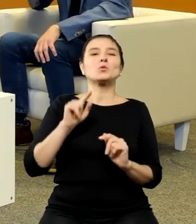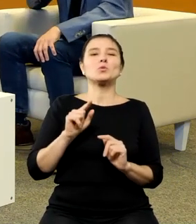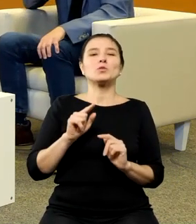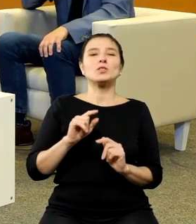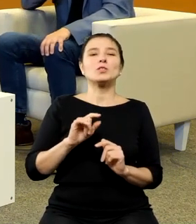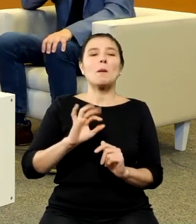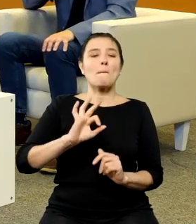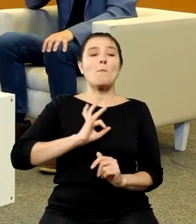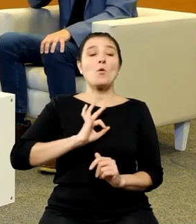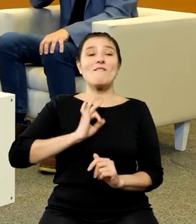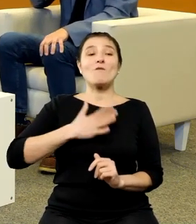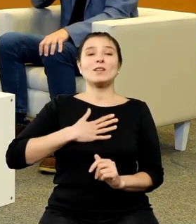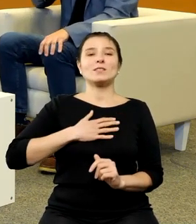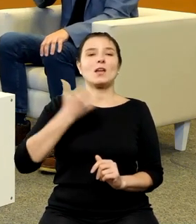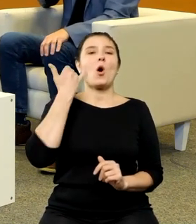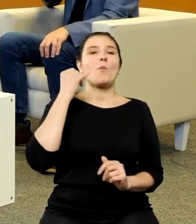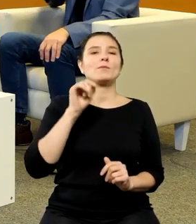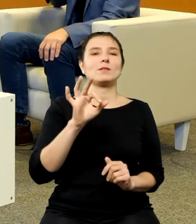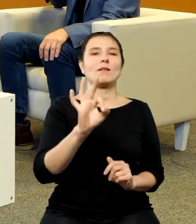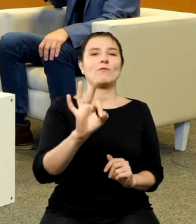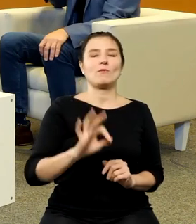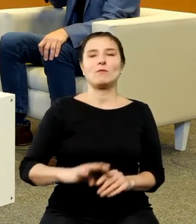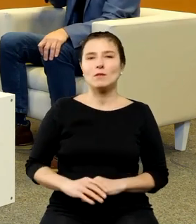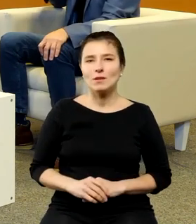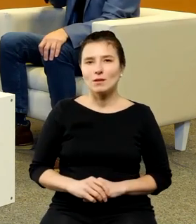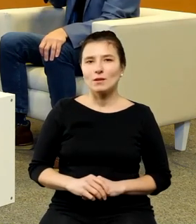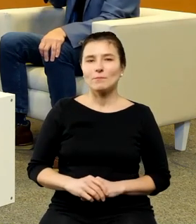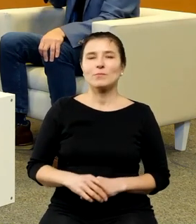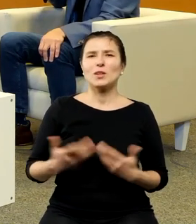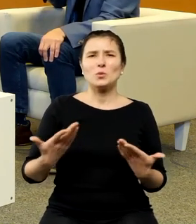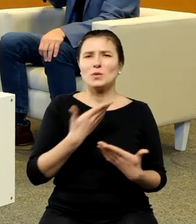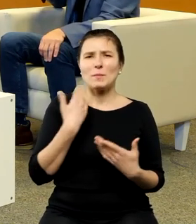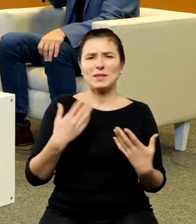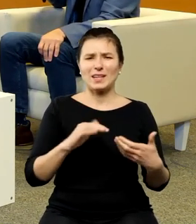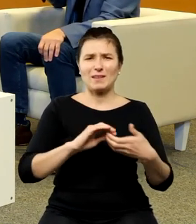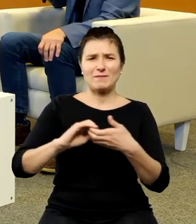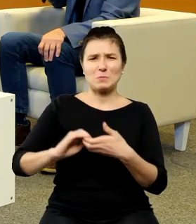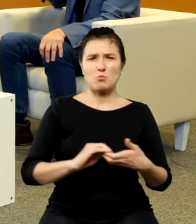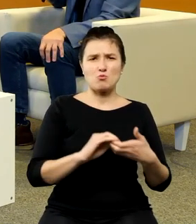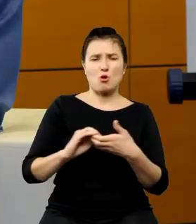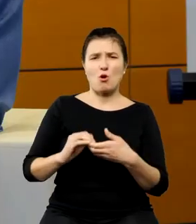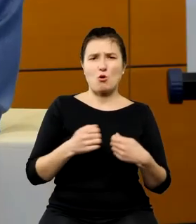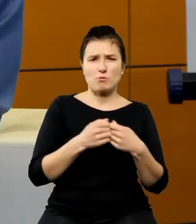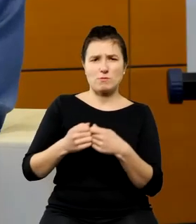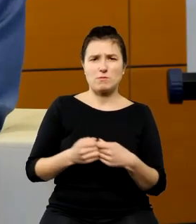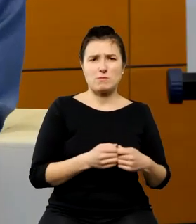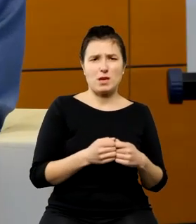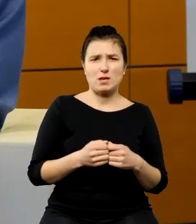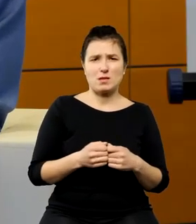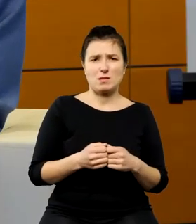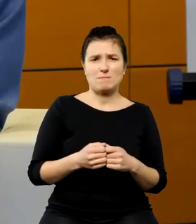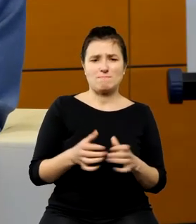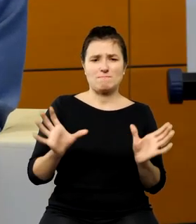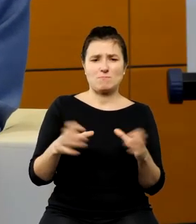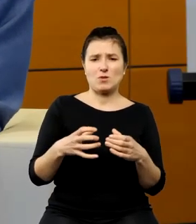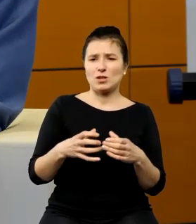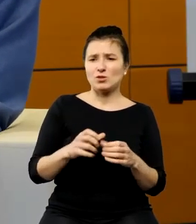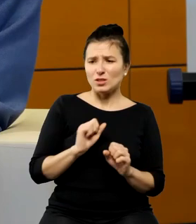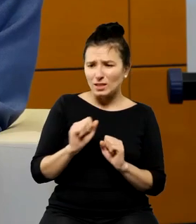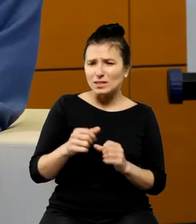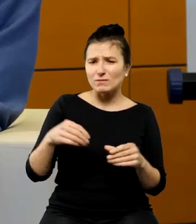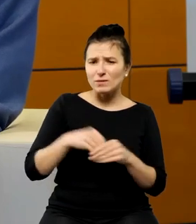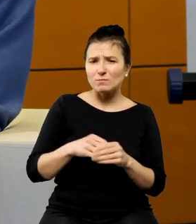to to że brak tych memów sugeruje brak takiej wspólnoty plemiennej czy dzisiaj mamy na przykład młodych ludzi którzy fascynują się astronomią którzy